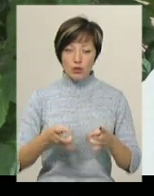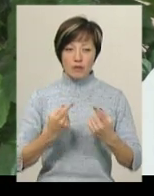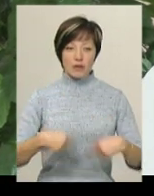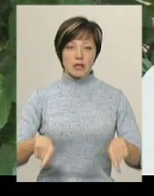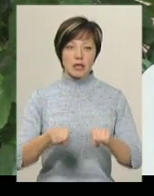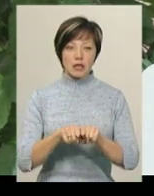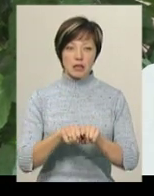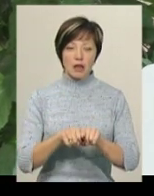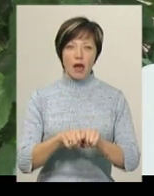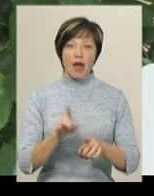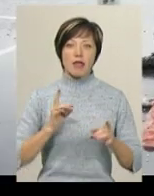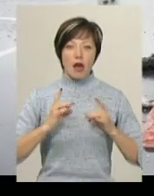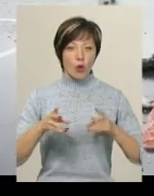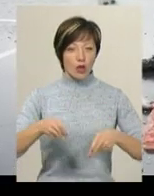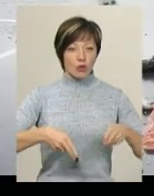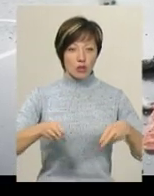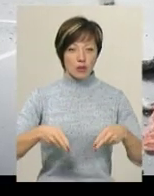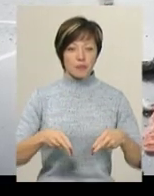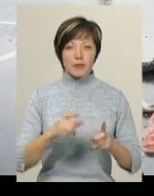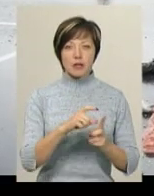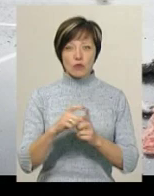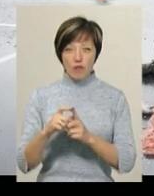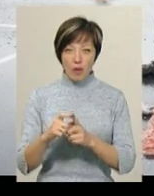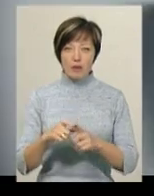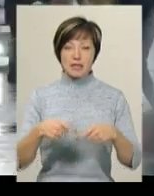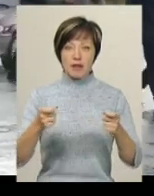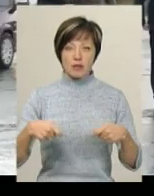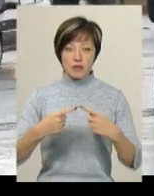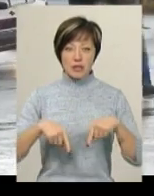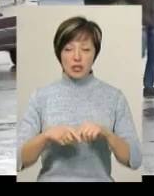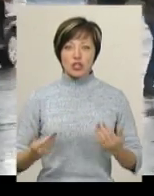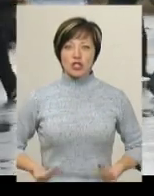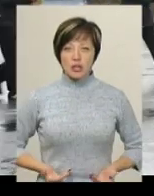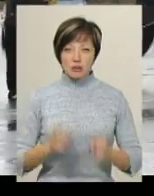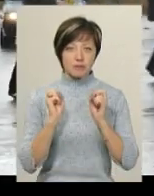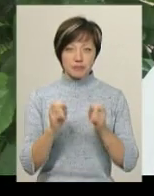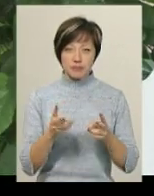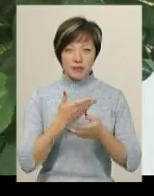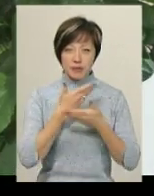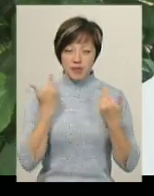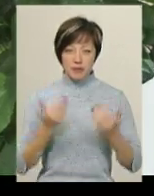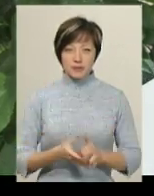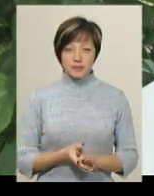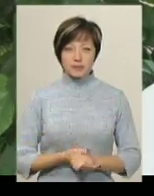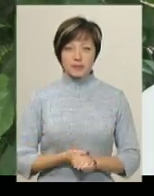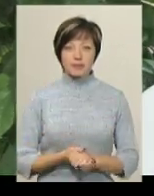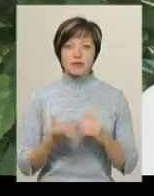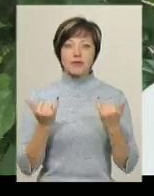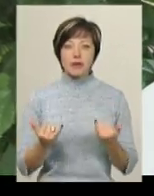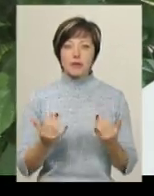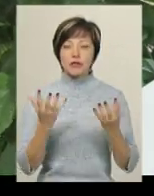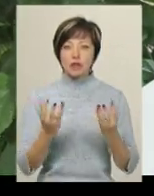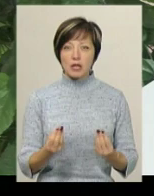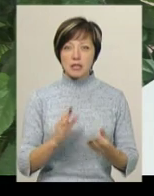відділення нейрохірургії. За словами Юрія Павлишина, нині життю пацієнтів загрози немає. На теперішній час